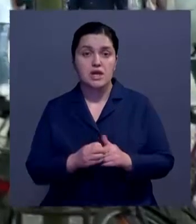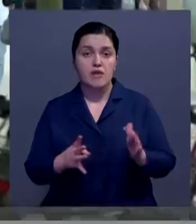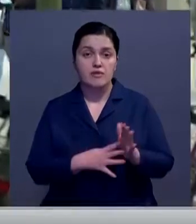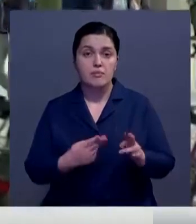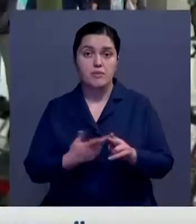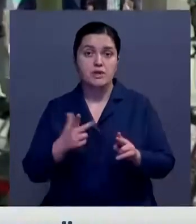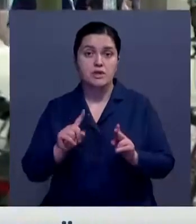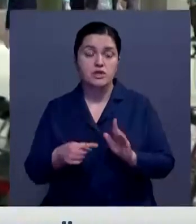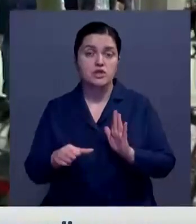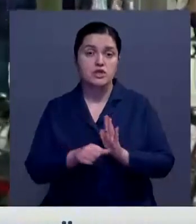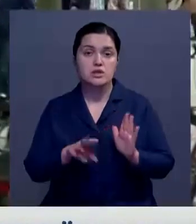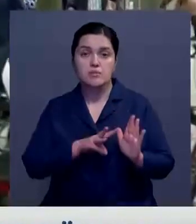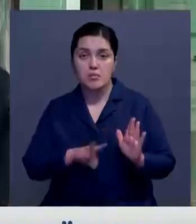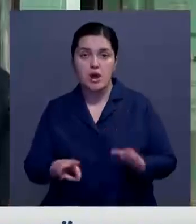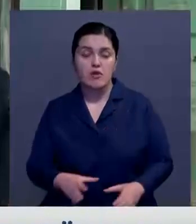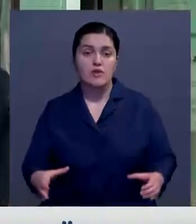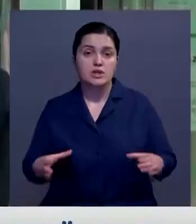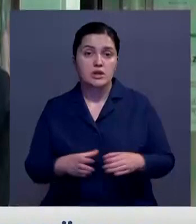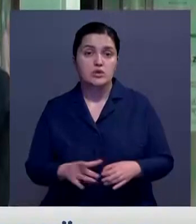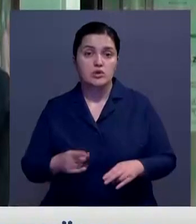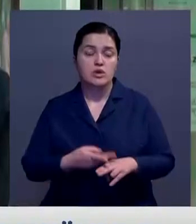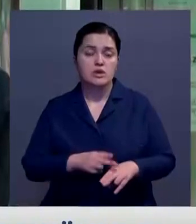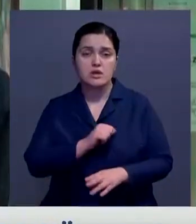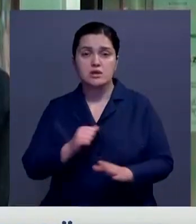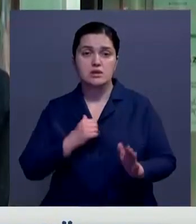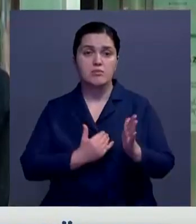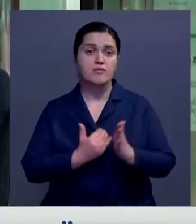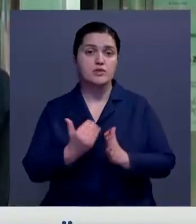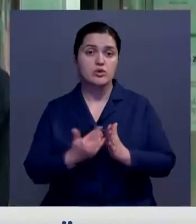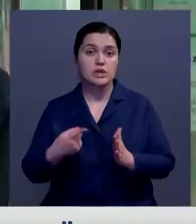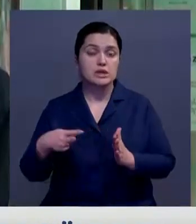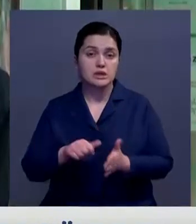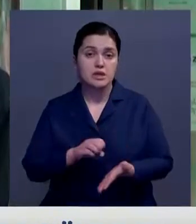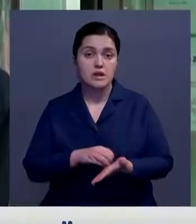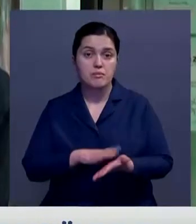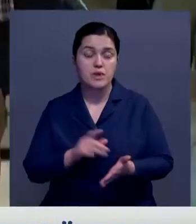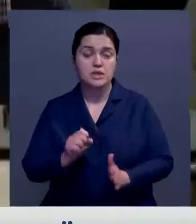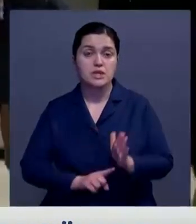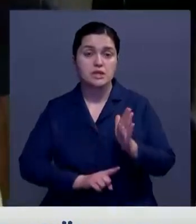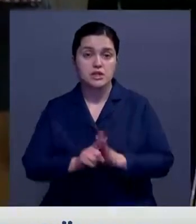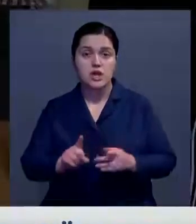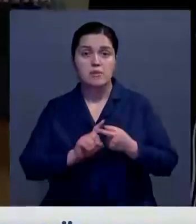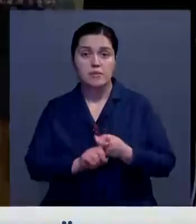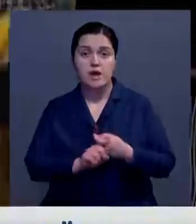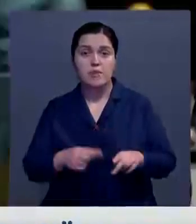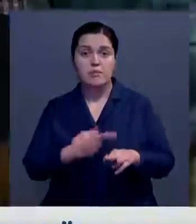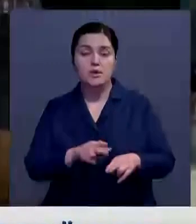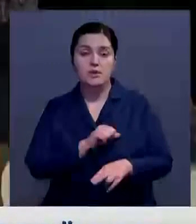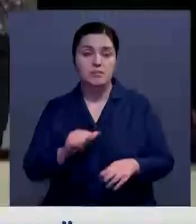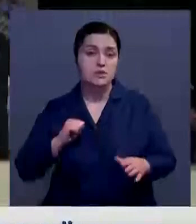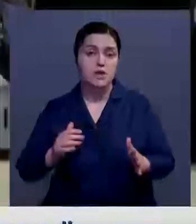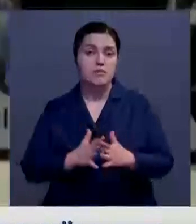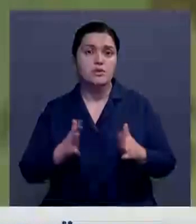превысило 3,6 миллиона. В организации подчеркивают, что это самый высокий недельный показатель с начала пандемии.